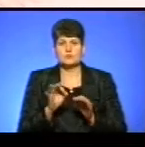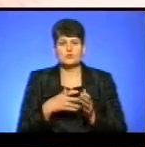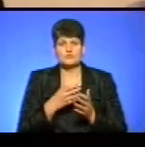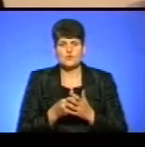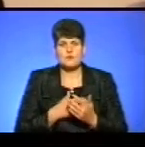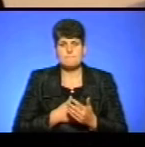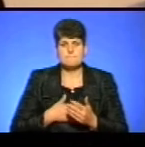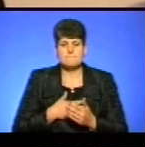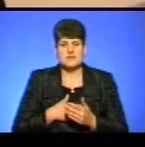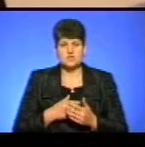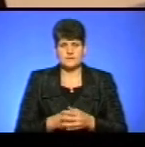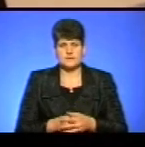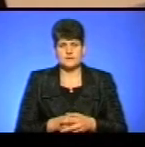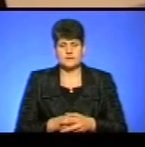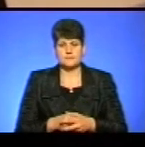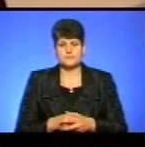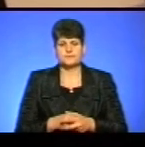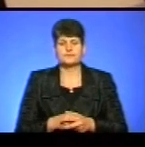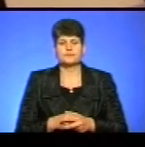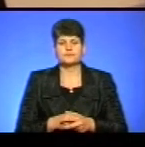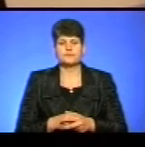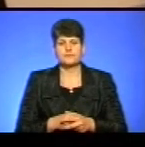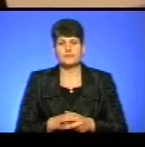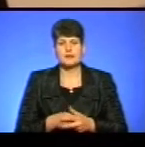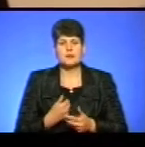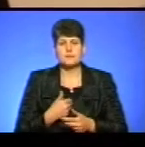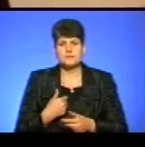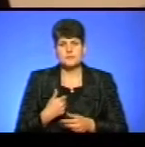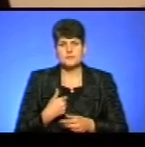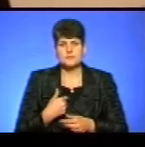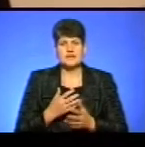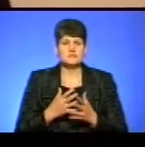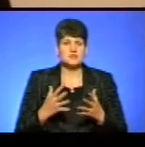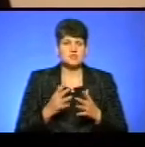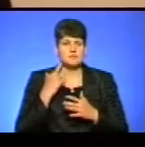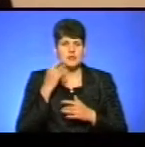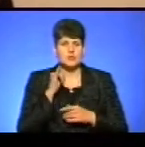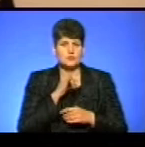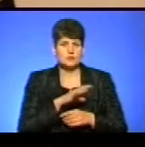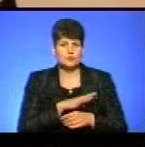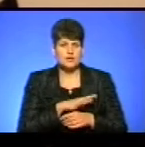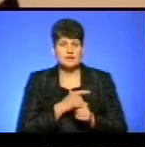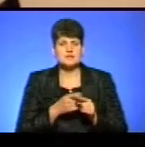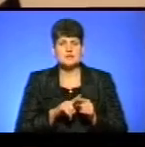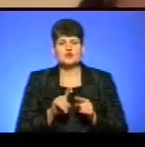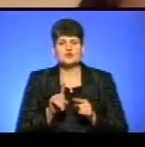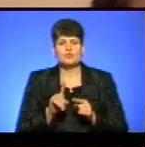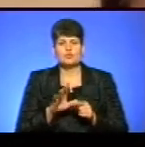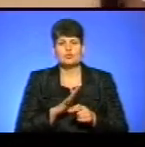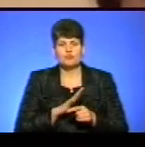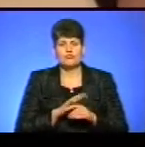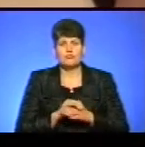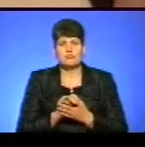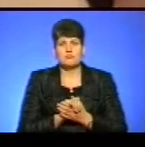Вони мріяли, найголовніша мрія їхня була, щоб був мир в Україні. Я